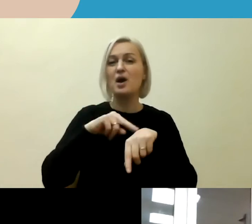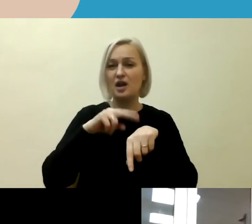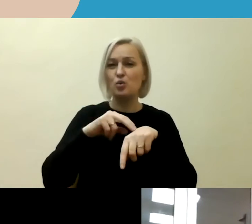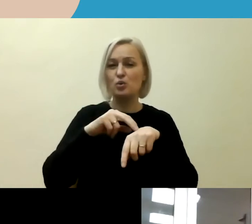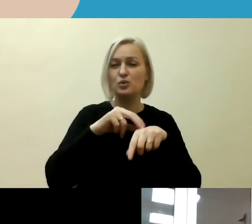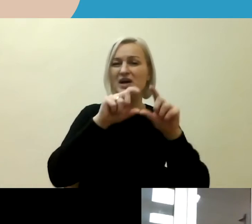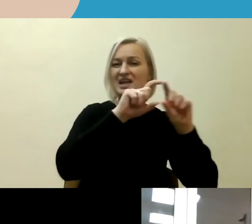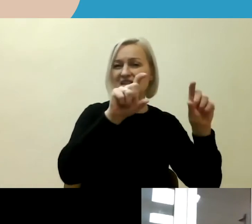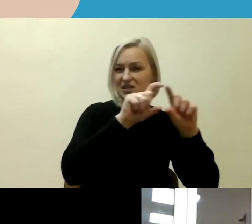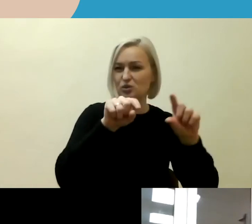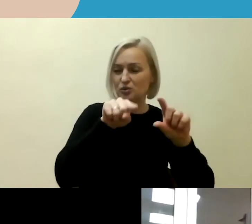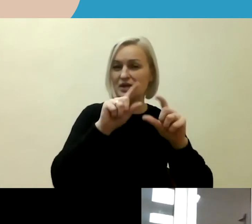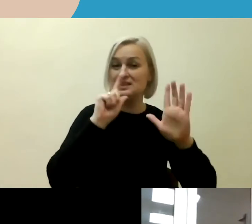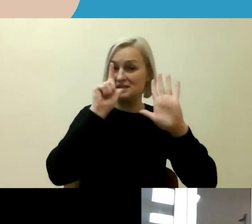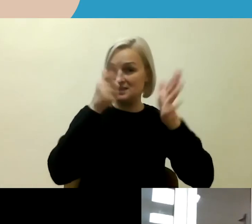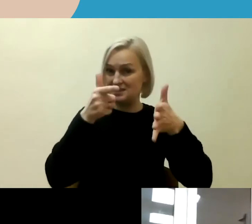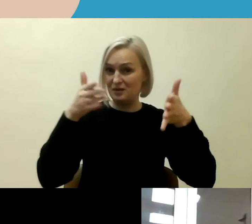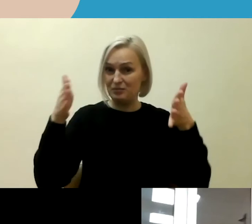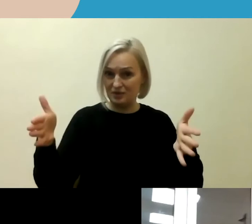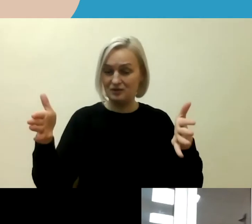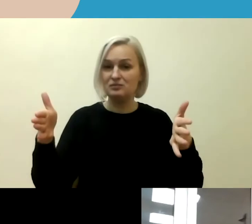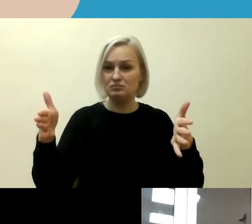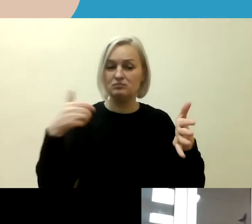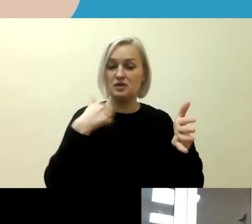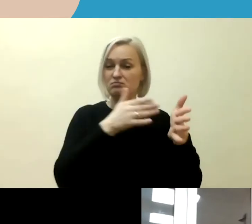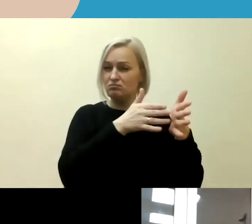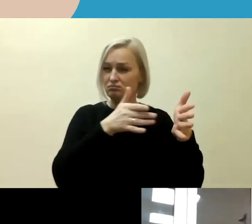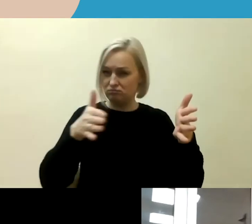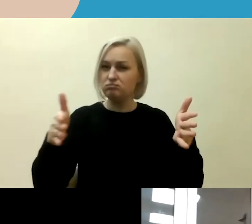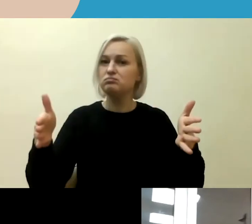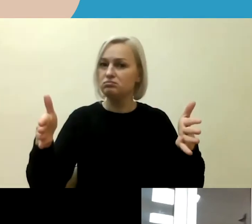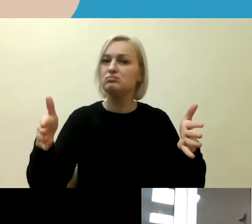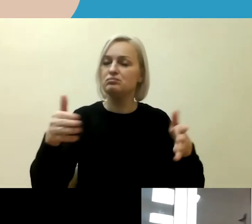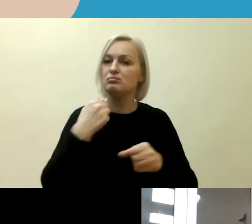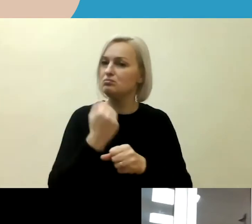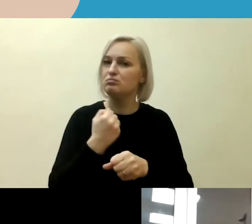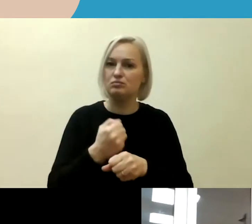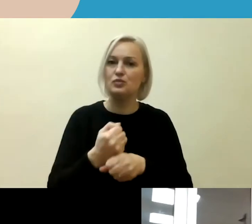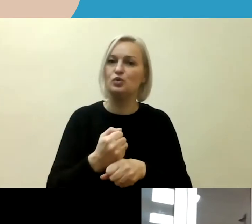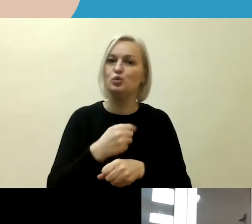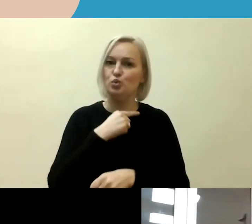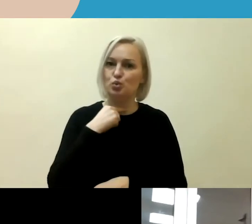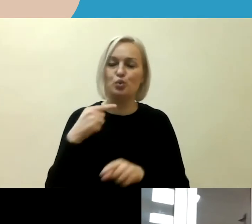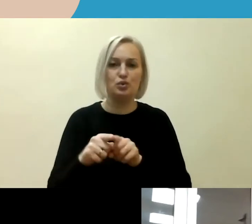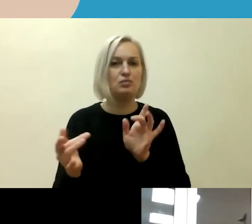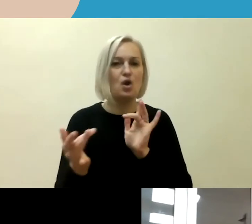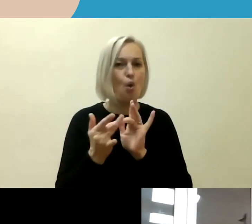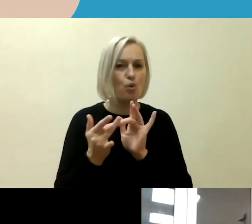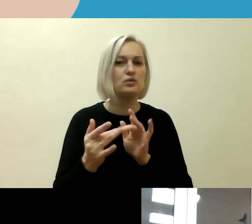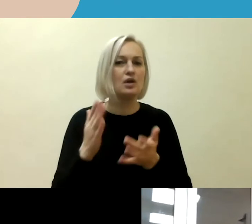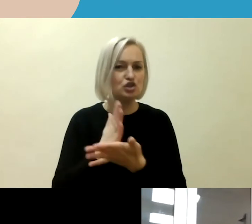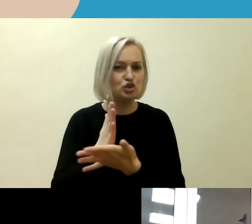Ir per tą laikotarpį tikrai mes nemažai nuveikiam. Ir palaikom tą kontaktą. Ir jau jaučiam